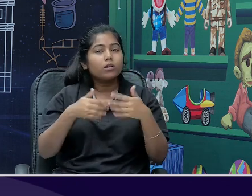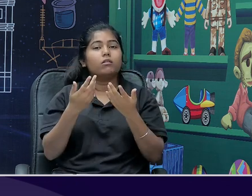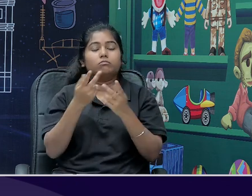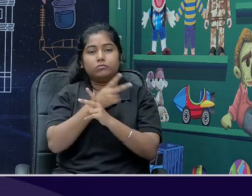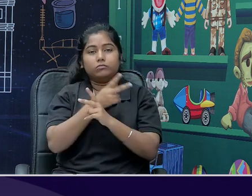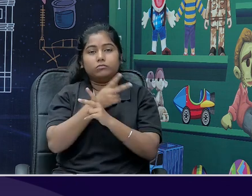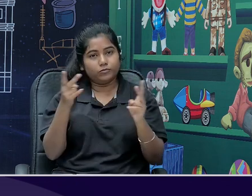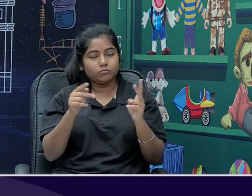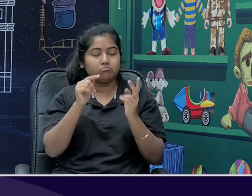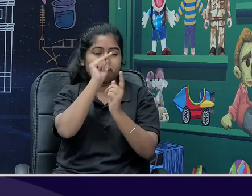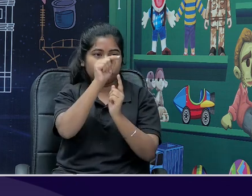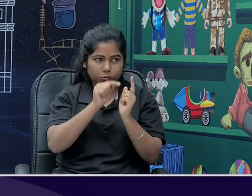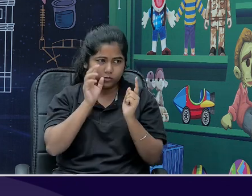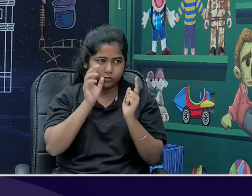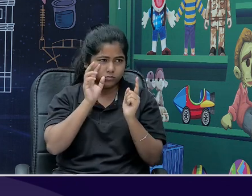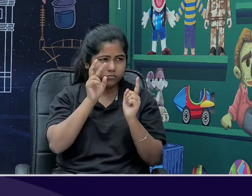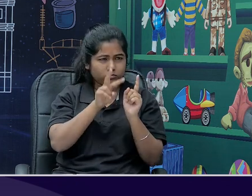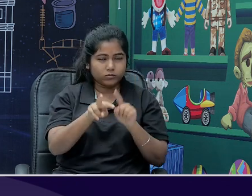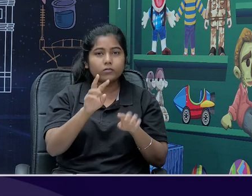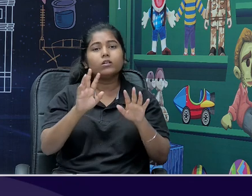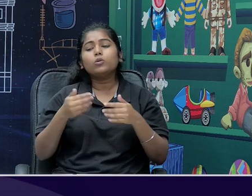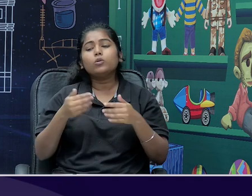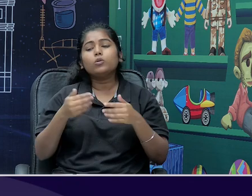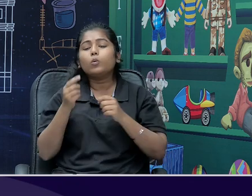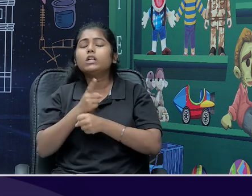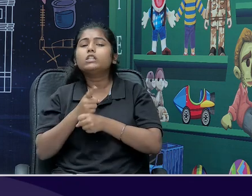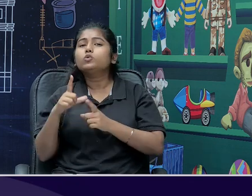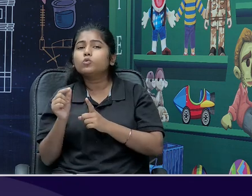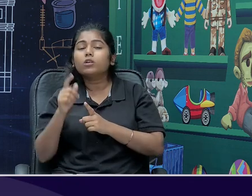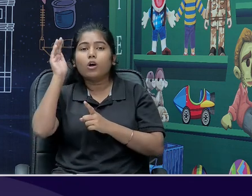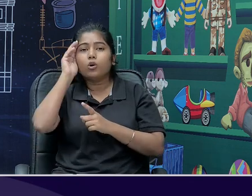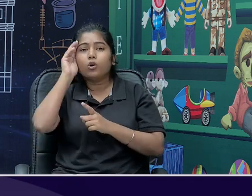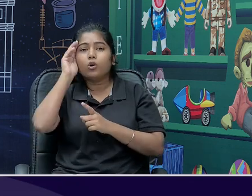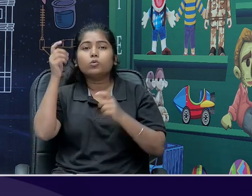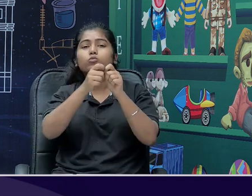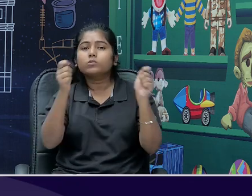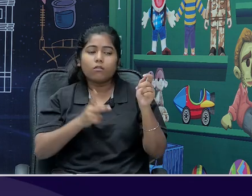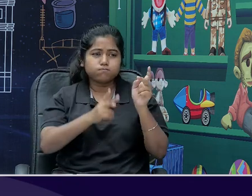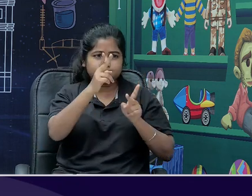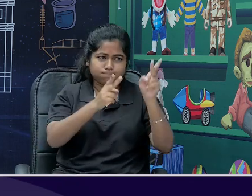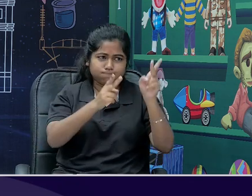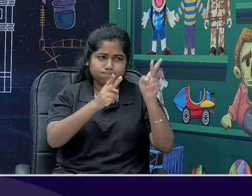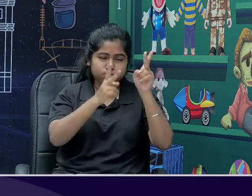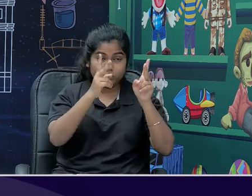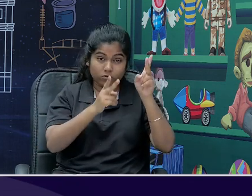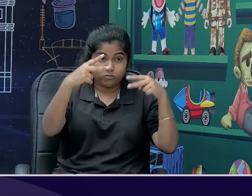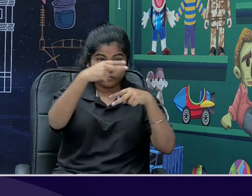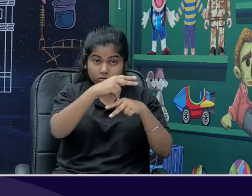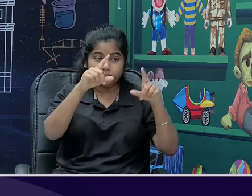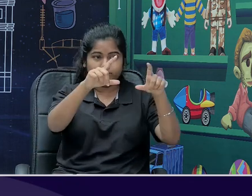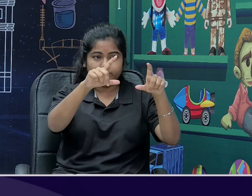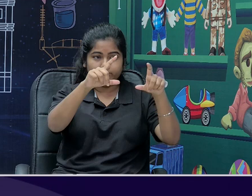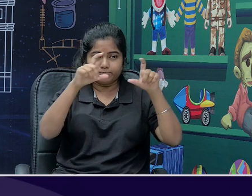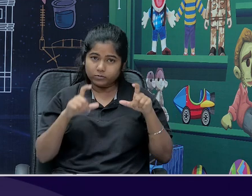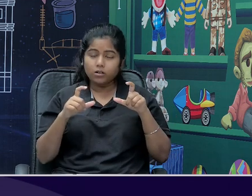करके, कि वो newspaper articles को cut out करके, करें अपनी file में, ऐसी activity जो convenient